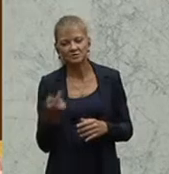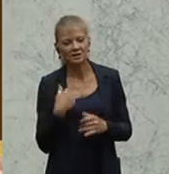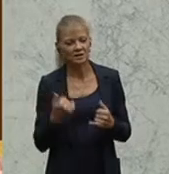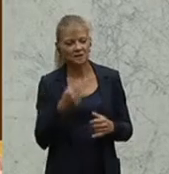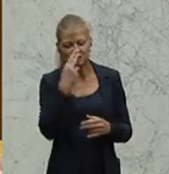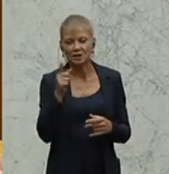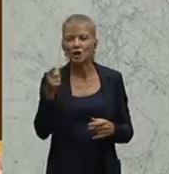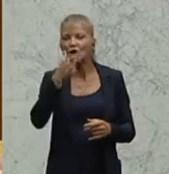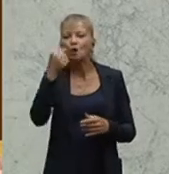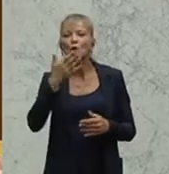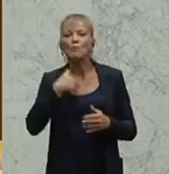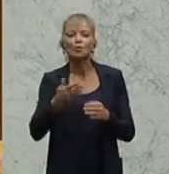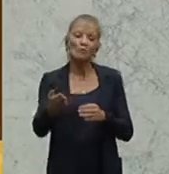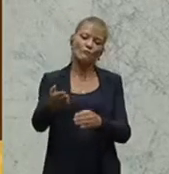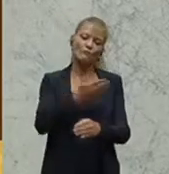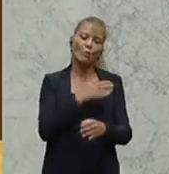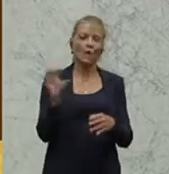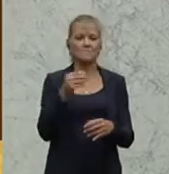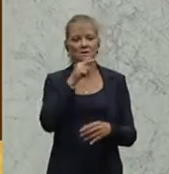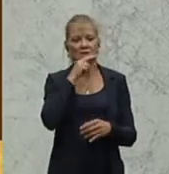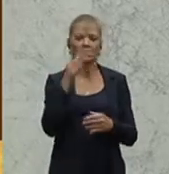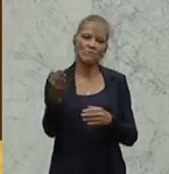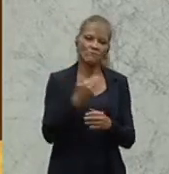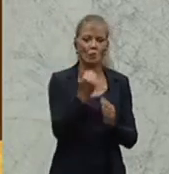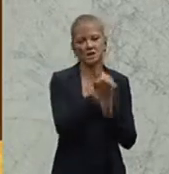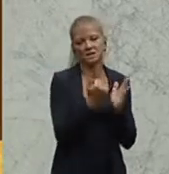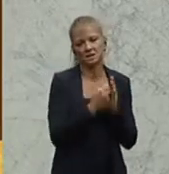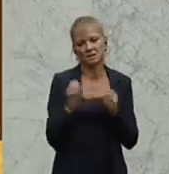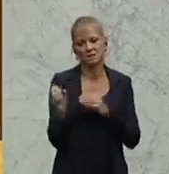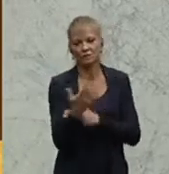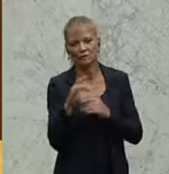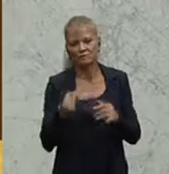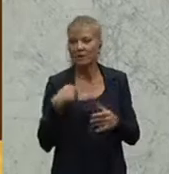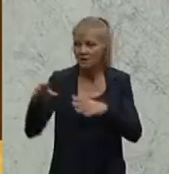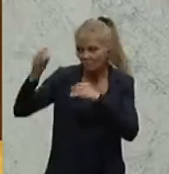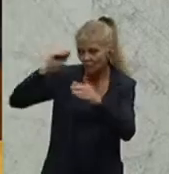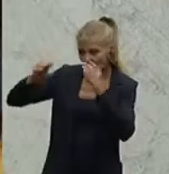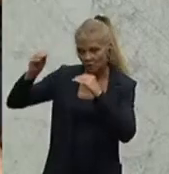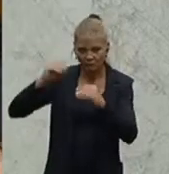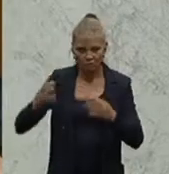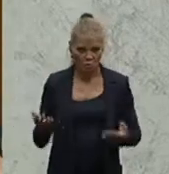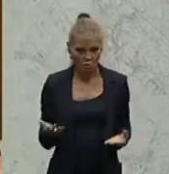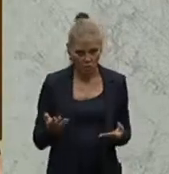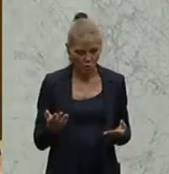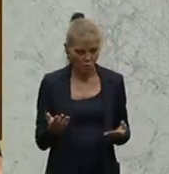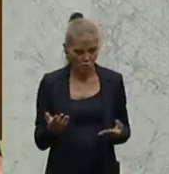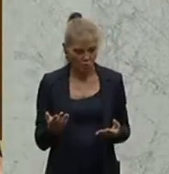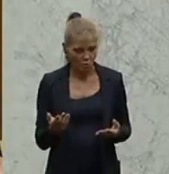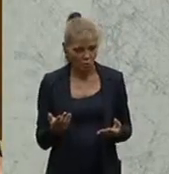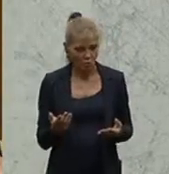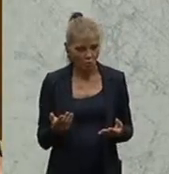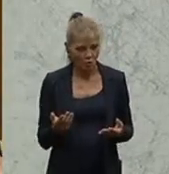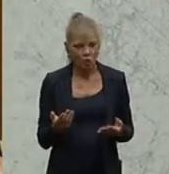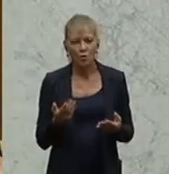Gesetzesentwurf überhaupt zustande kommt. Dass man hier die Information erhält, zu welchen